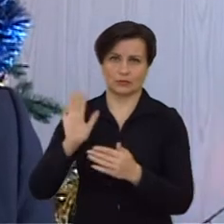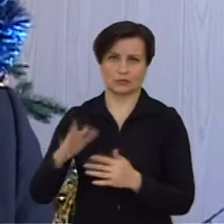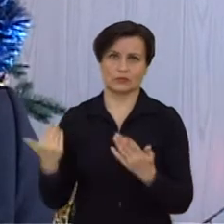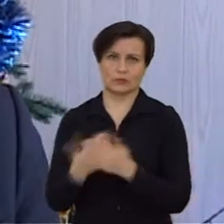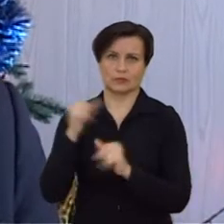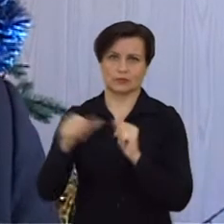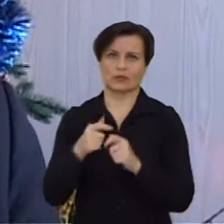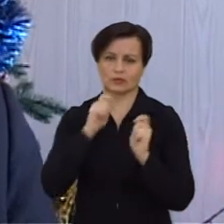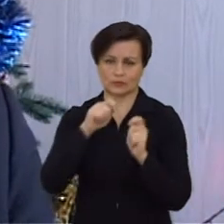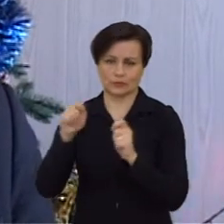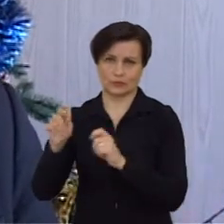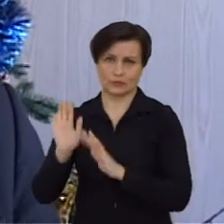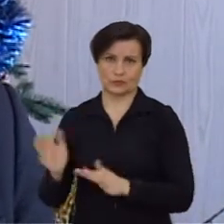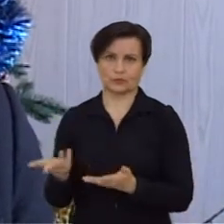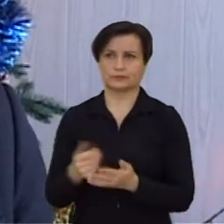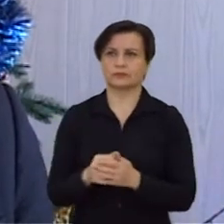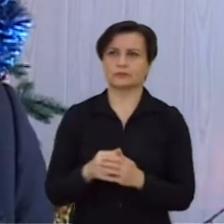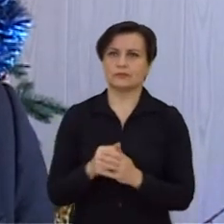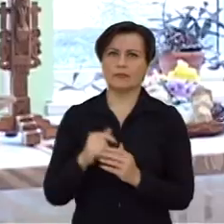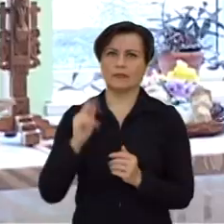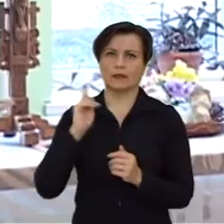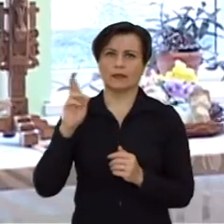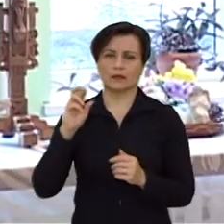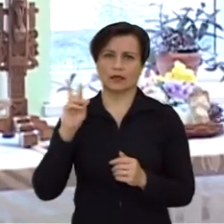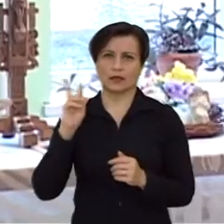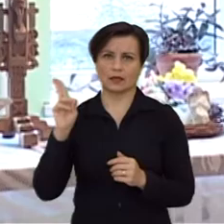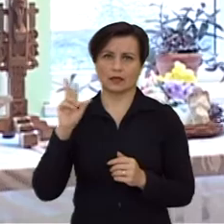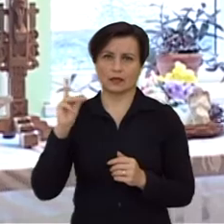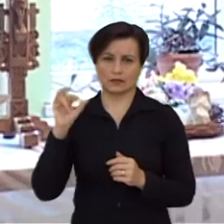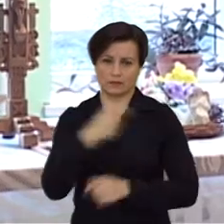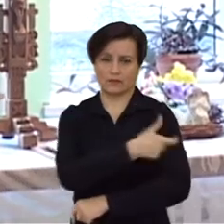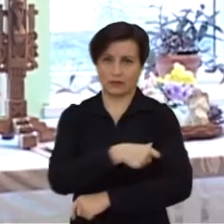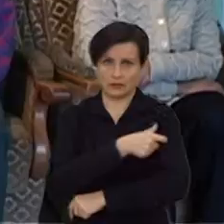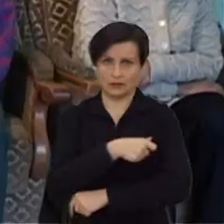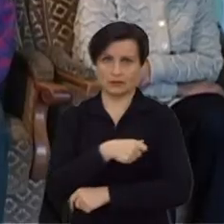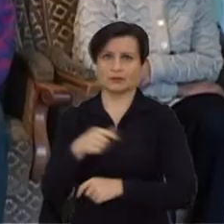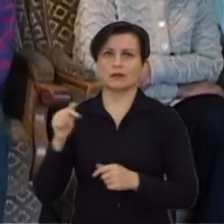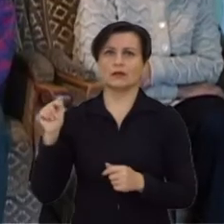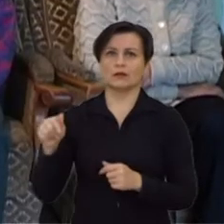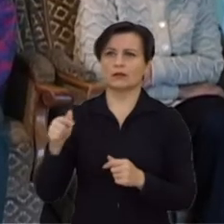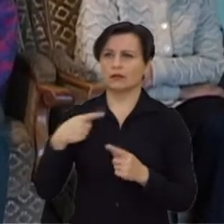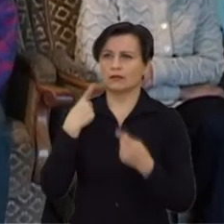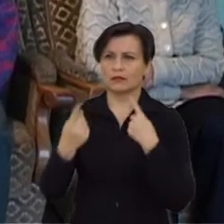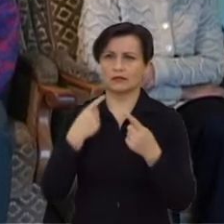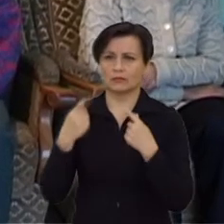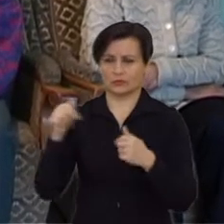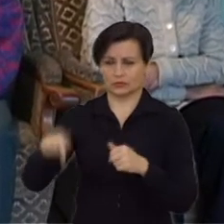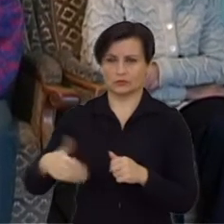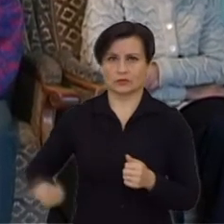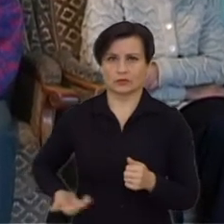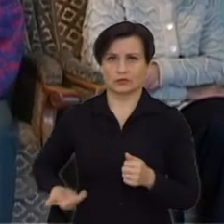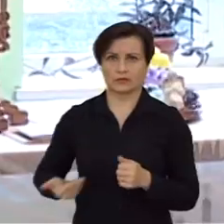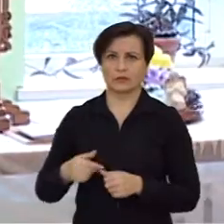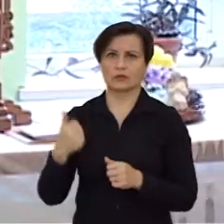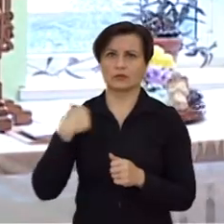kalėdom nuveis metais ir teiksiu nedidelės dovanėlės. Krakių parapijo senelių namų vedėja Aldonota Mošaitė neminėjo, kad čia